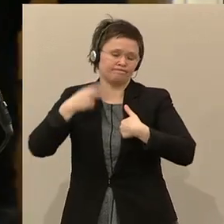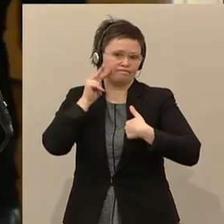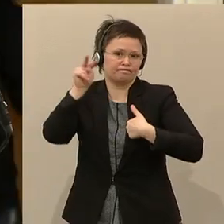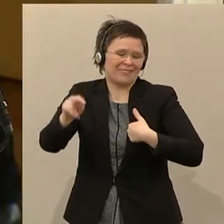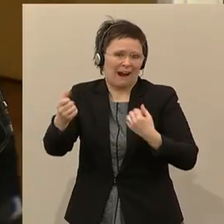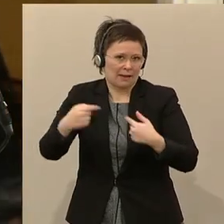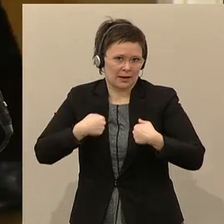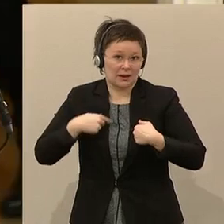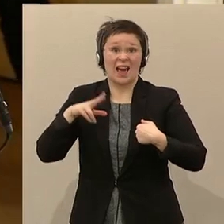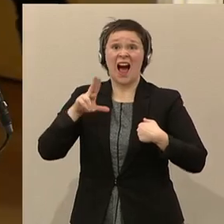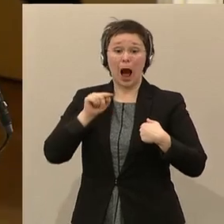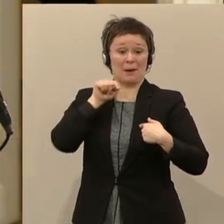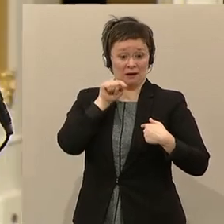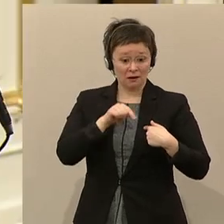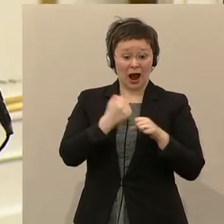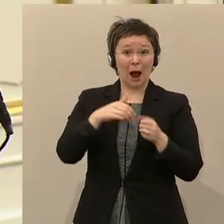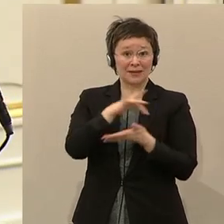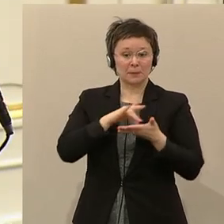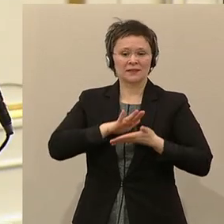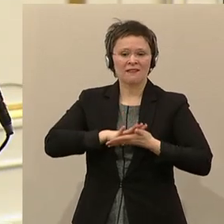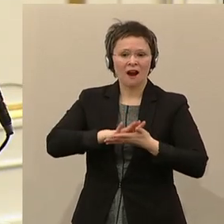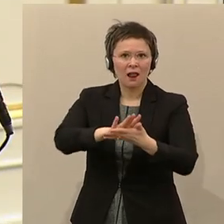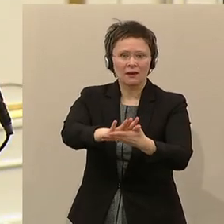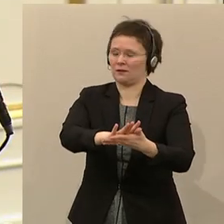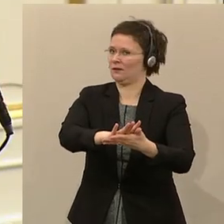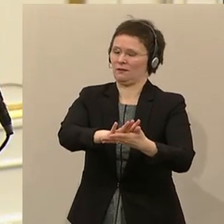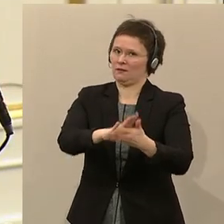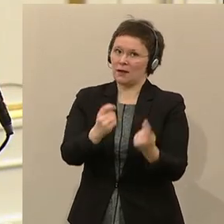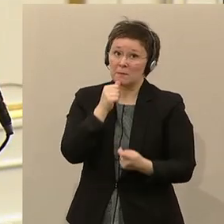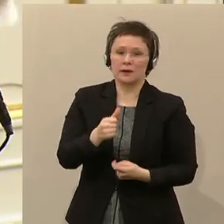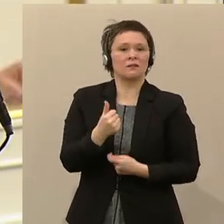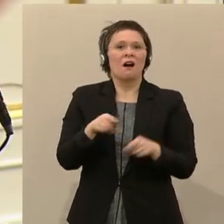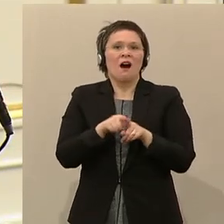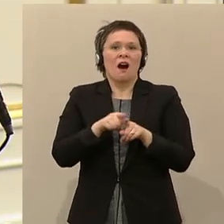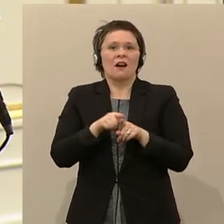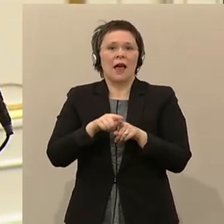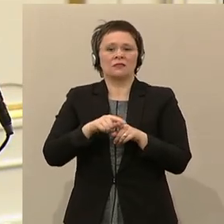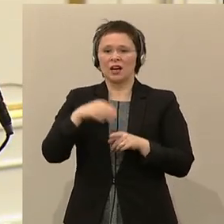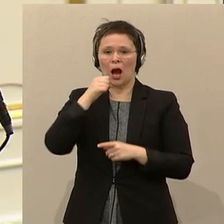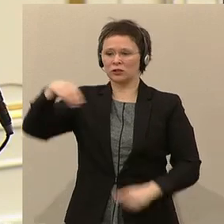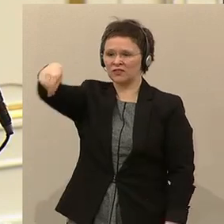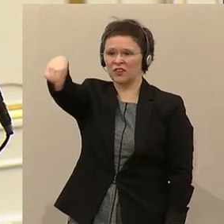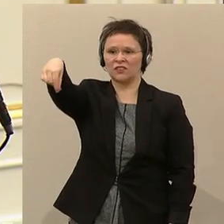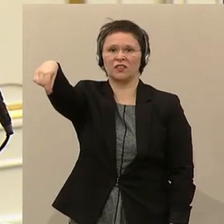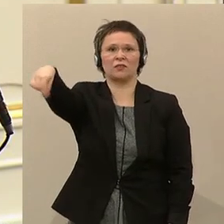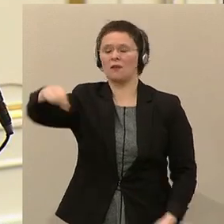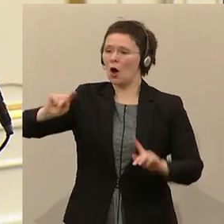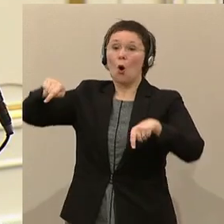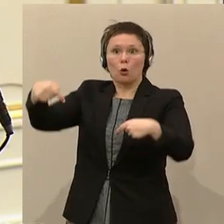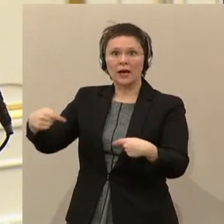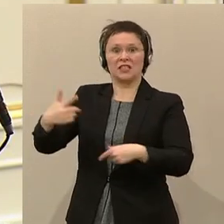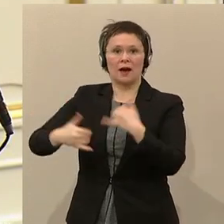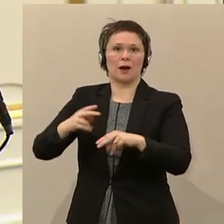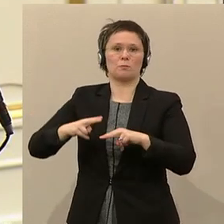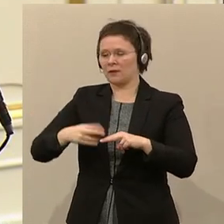diese Arbeitsplätze gibt es nicht. Das heißt, Sie halten diesen Leuten die Karotte vor und nach zwei Jahren können Sie wieder arbeitslos